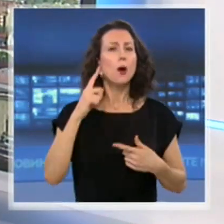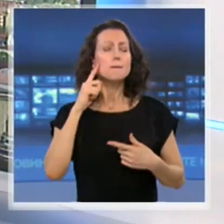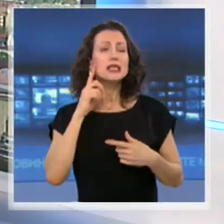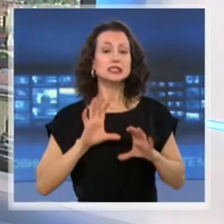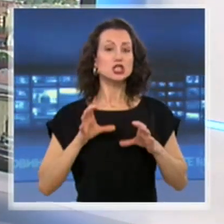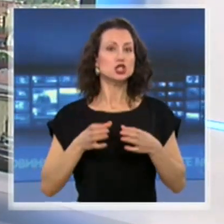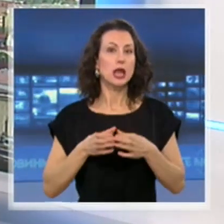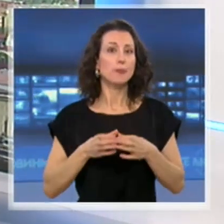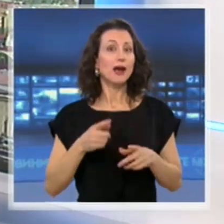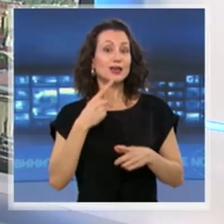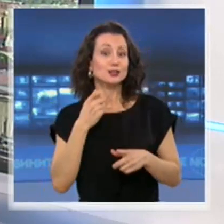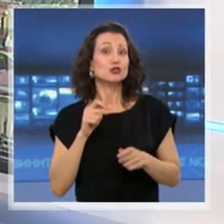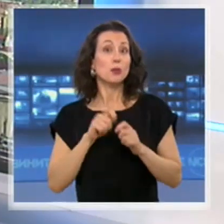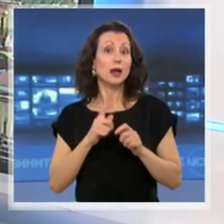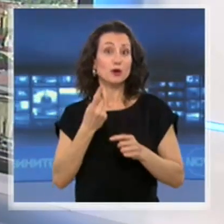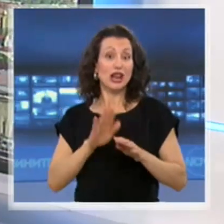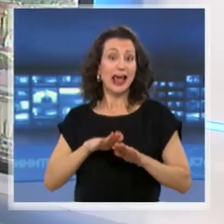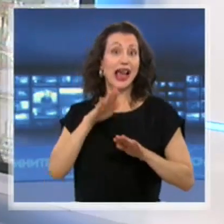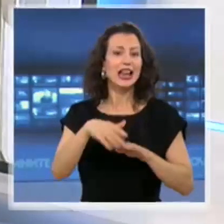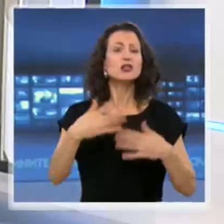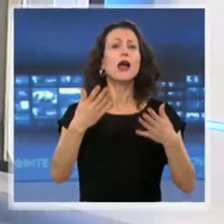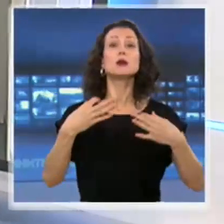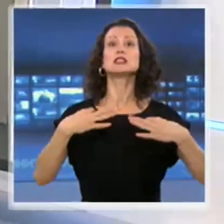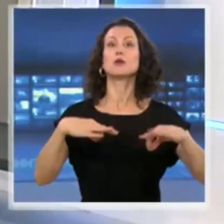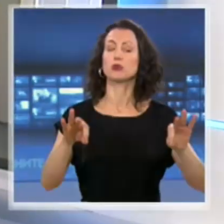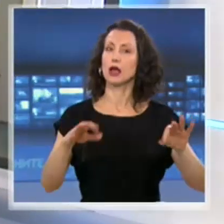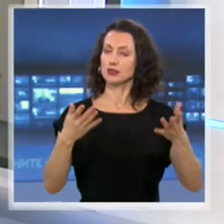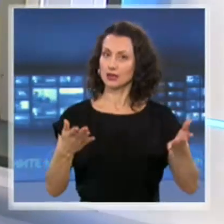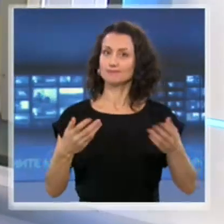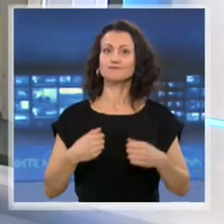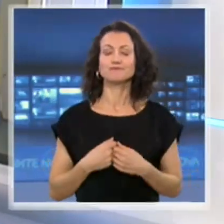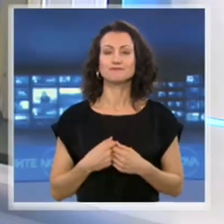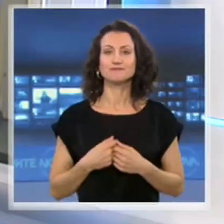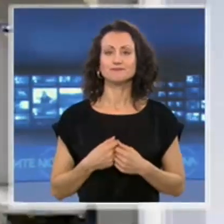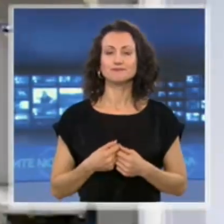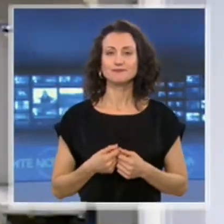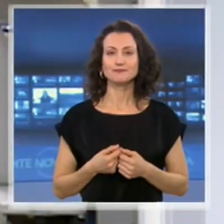свободата, въпреки че броят на заразените расте? Включваме Марина Малашева по темата.